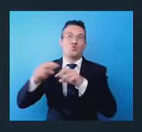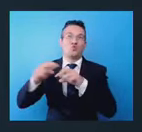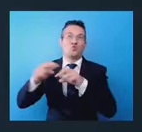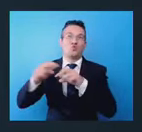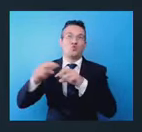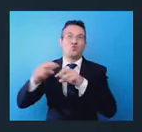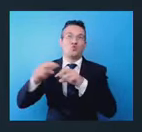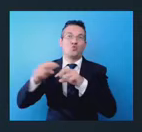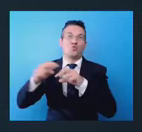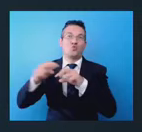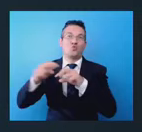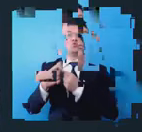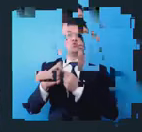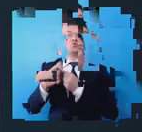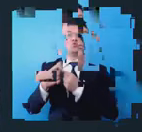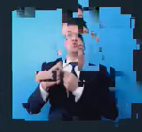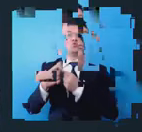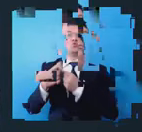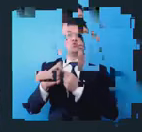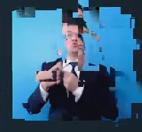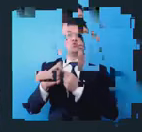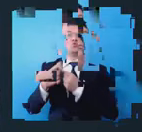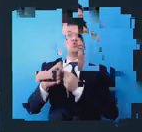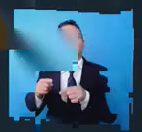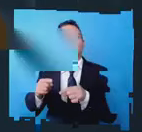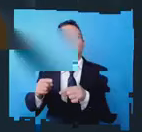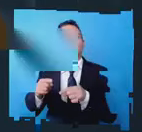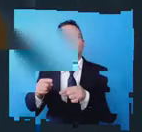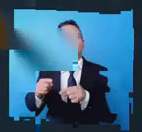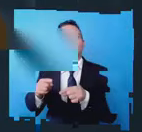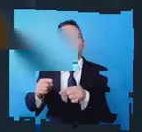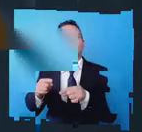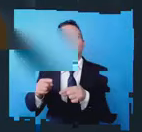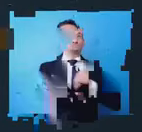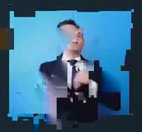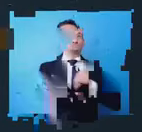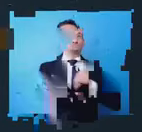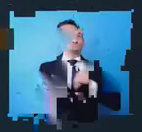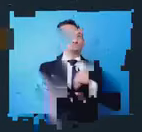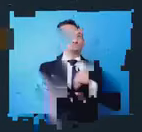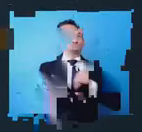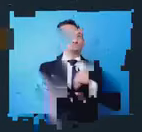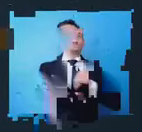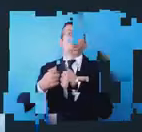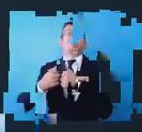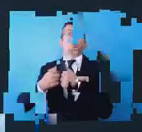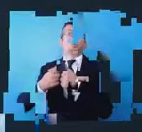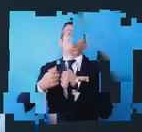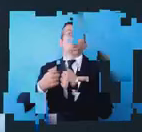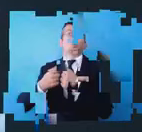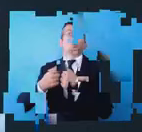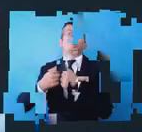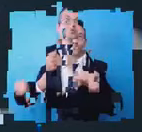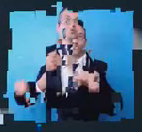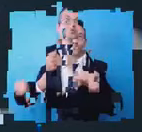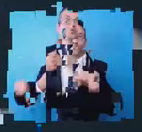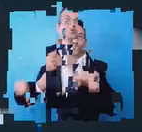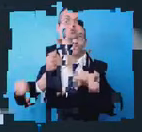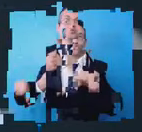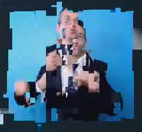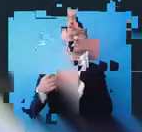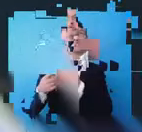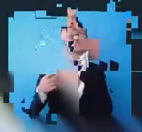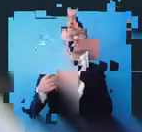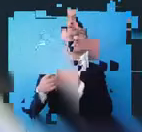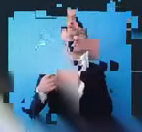non solo è stata una scelta giusta, ma anche una scelta necessaria per provare a immaginare un nuovo modello di